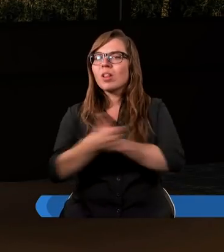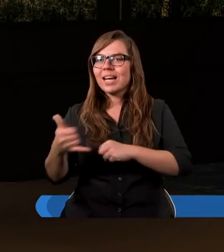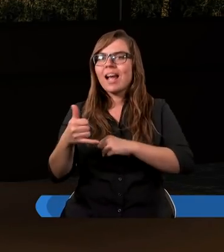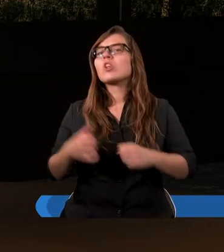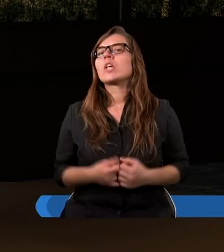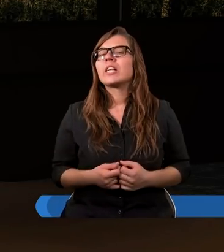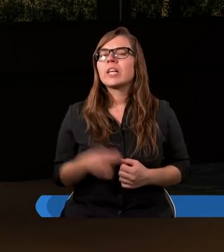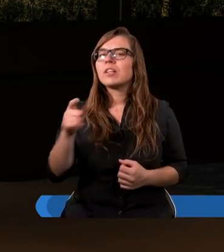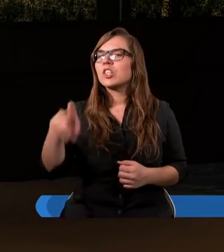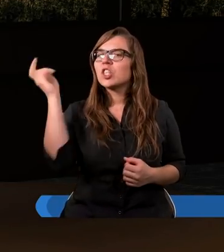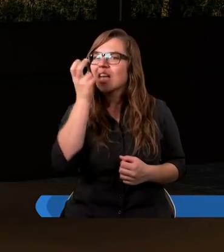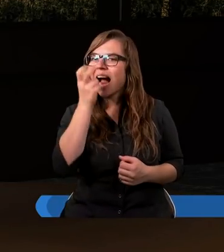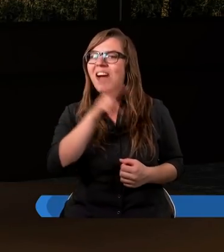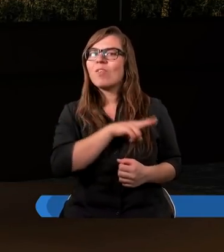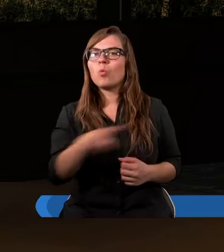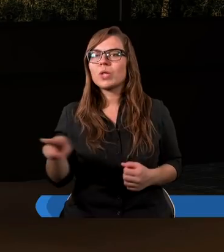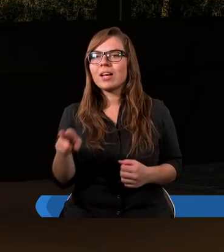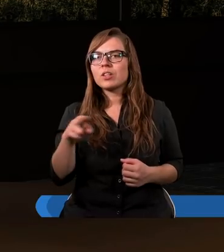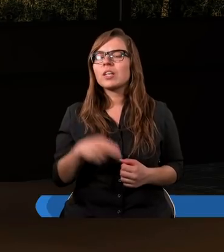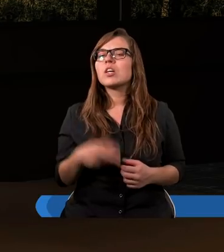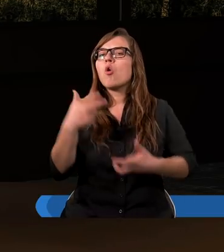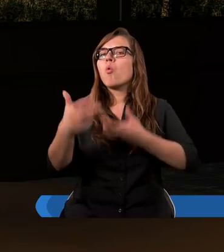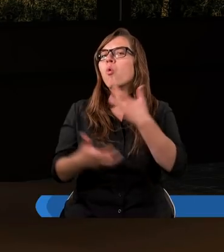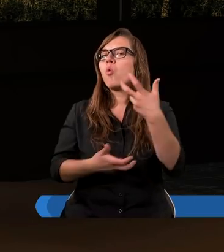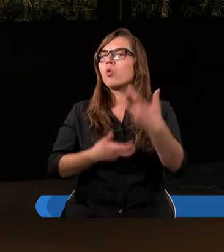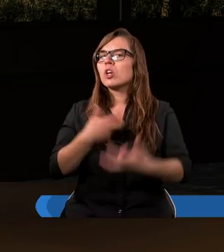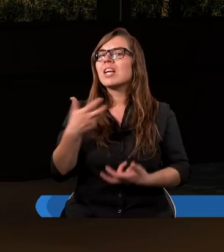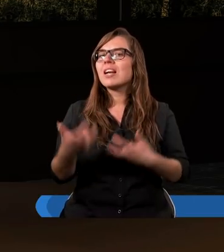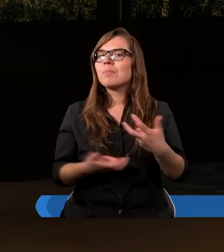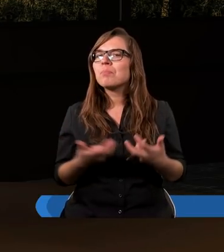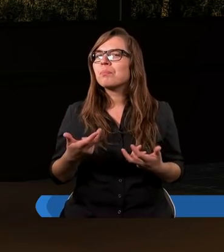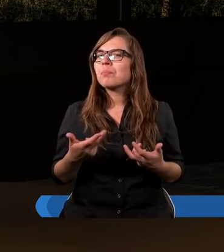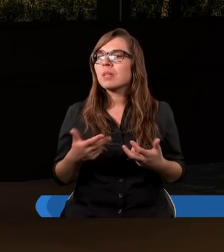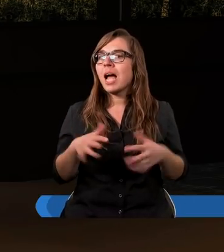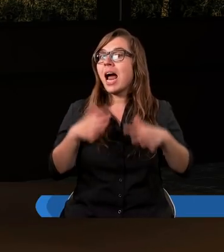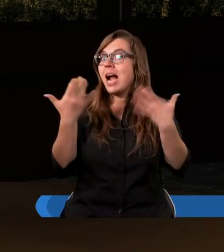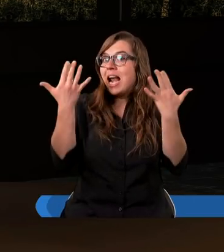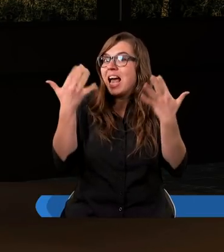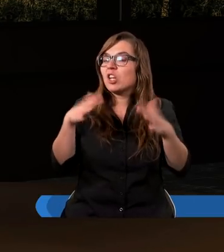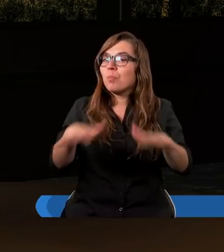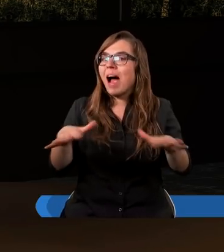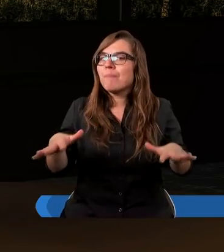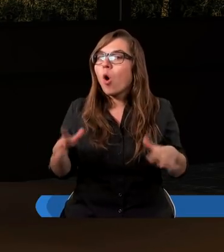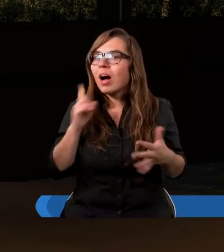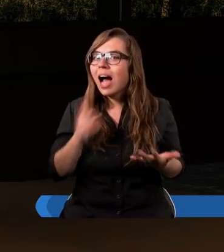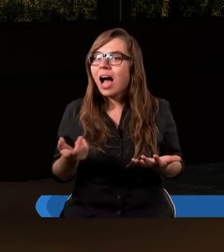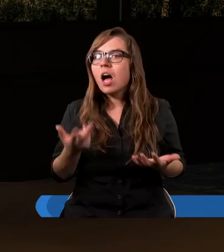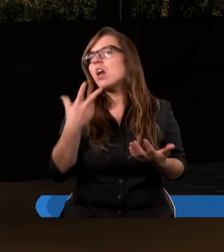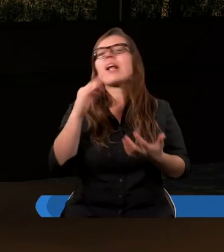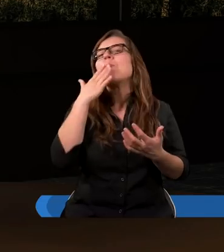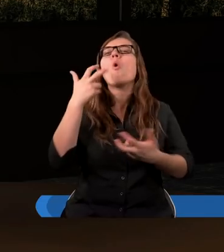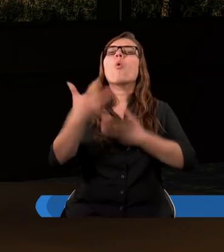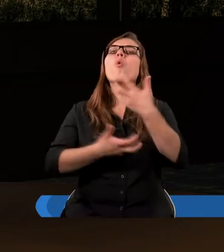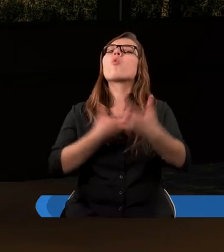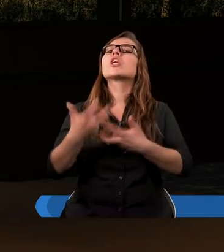ciekawa rzecz. Uczyńmy liczba mnoga. Bóg powiedział nie uczynię,